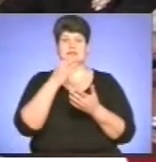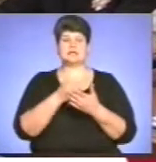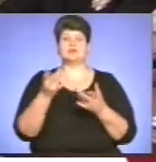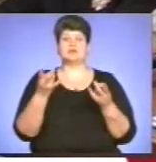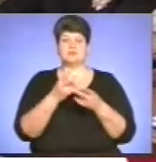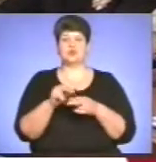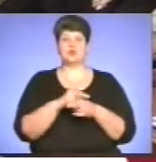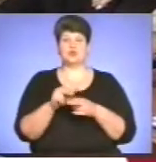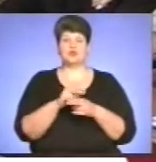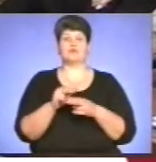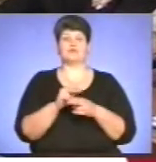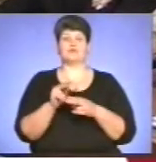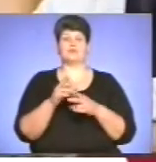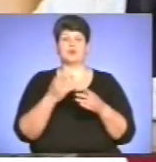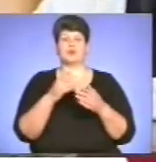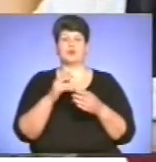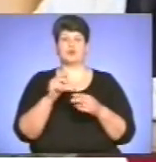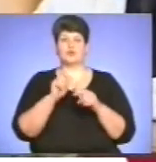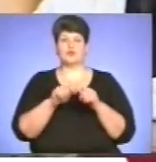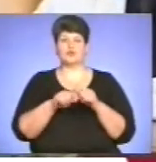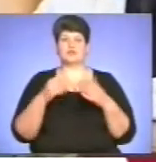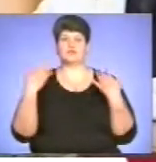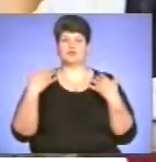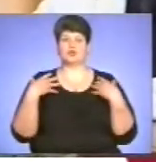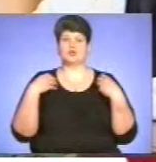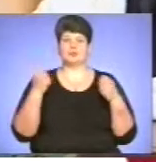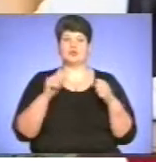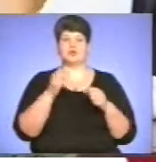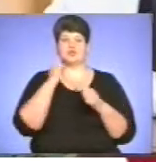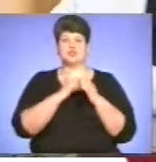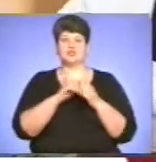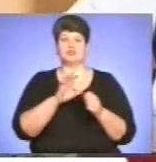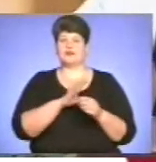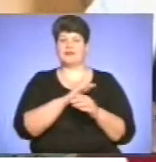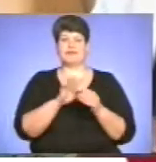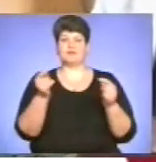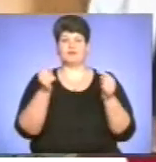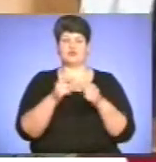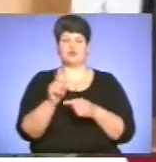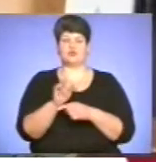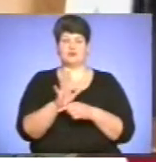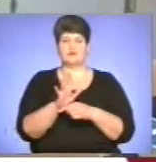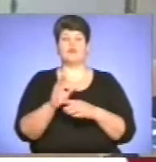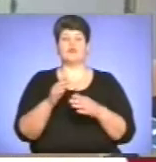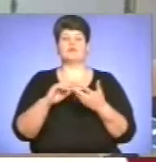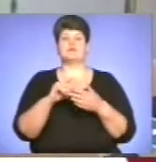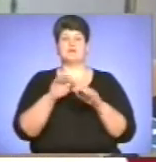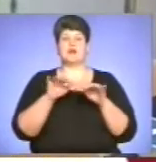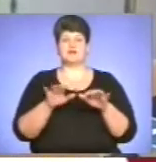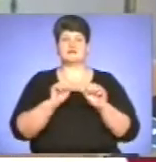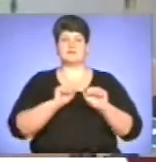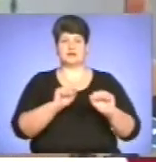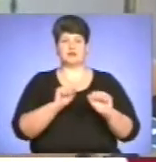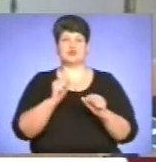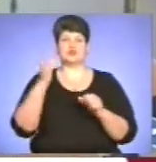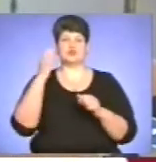контролювати відпочинок та оздоровлення, бо часто він не відповідає нормам. Управління з питань надзвичайних ситуацій та у справах захисту населення від